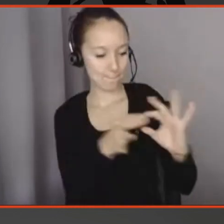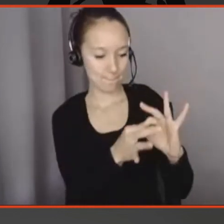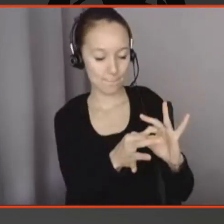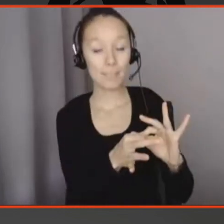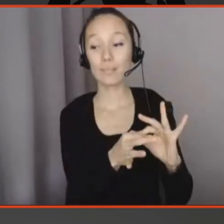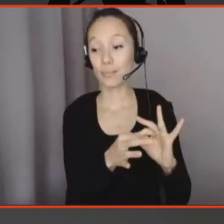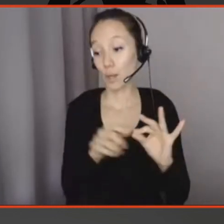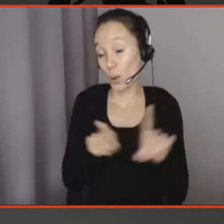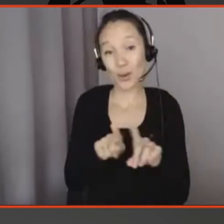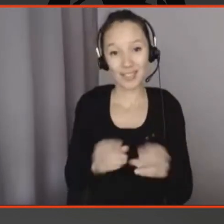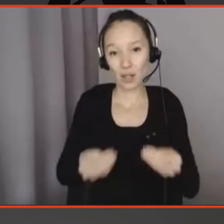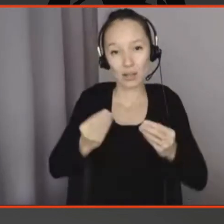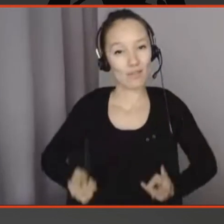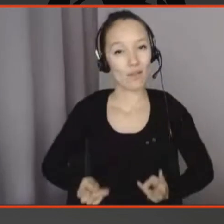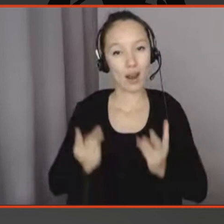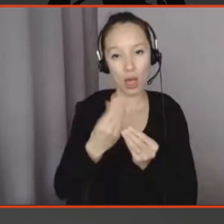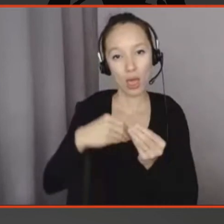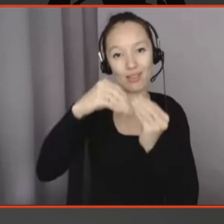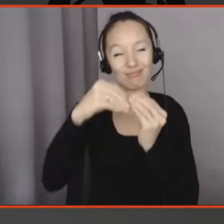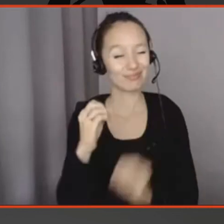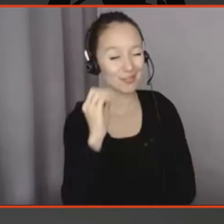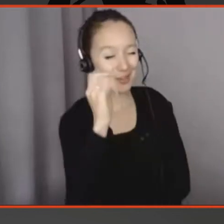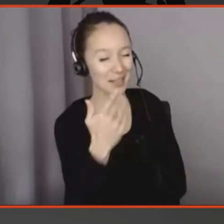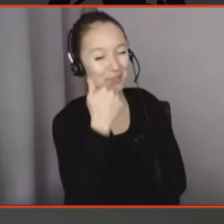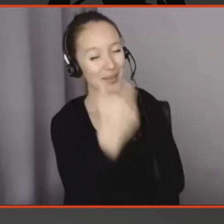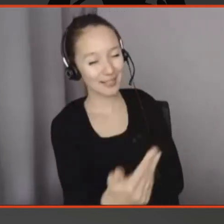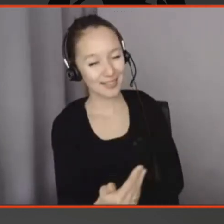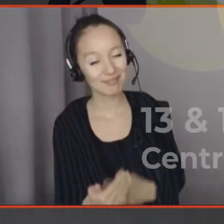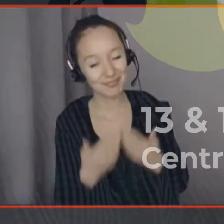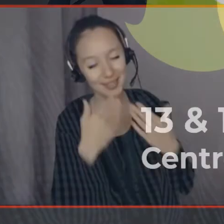cas. Ok, merci beaucoup. Merci Karine. Merci.